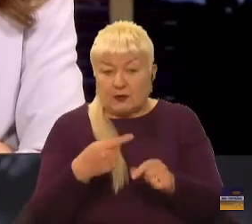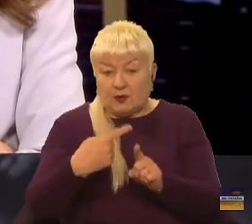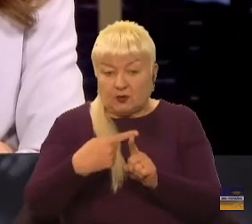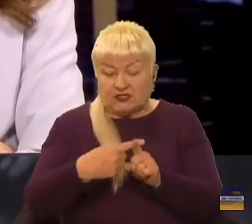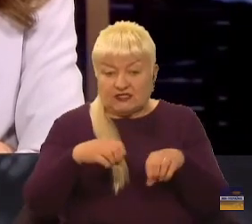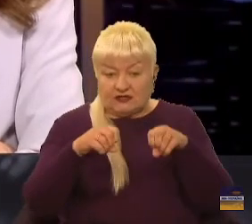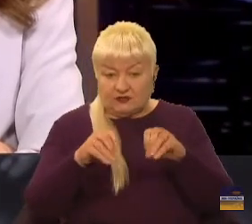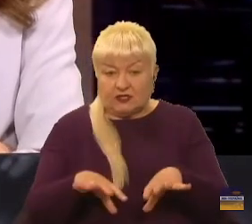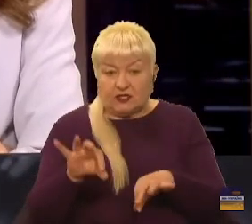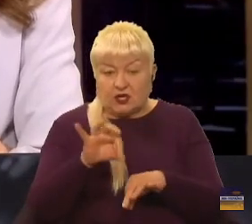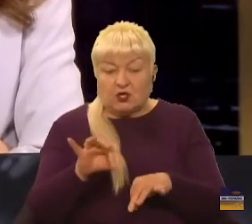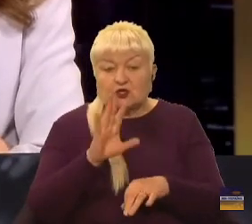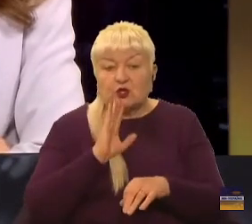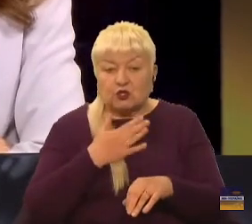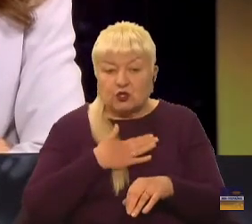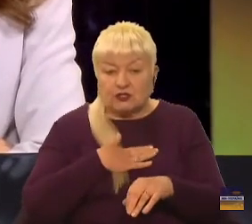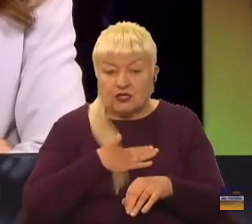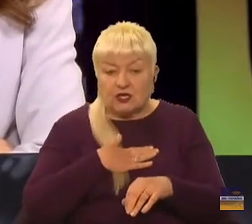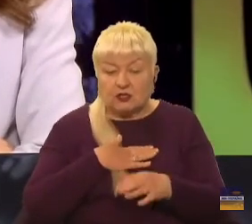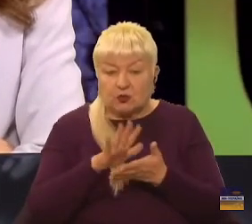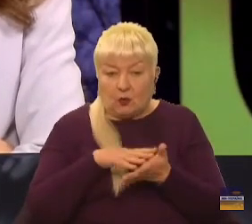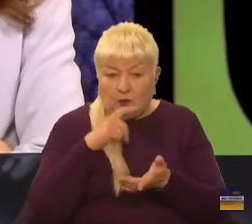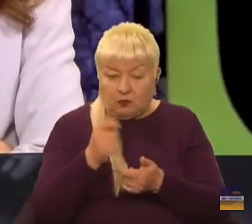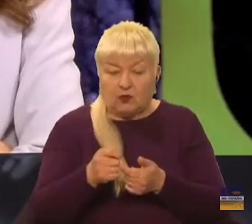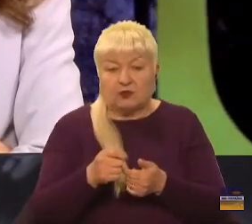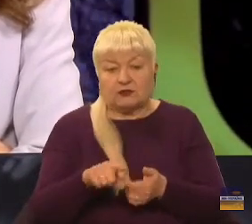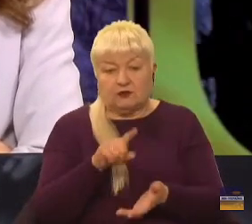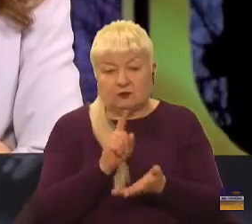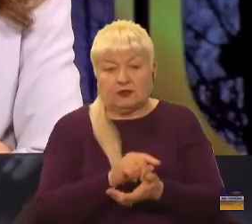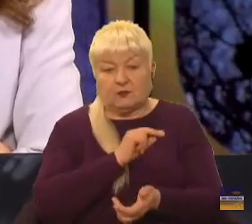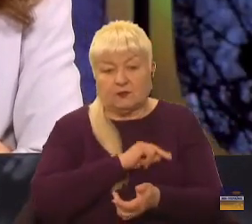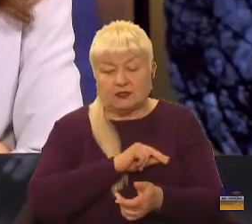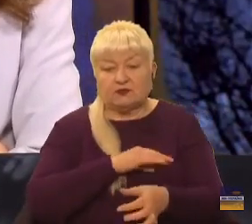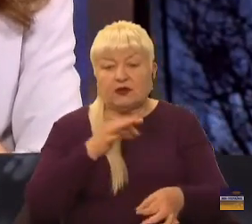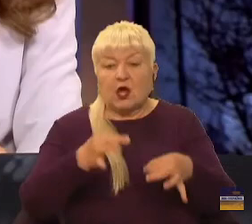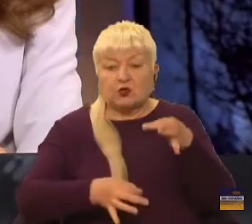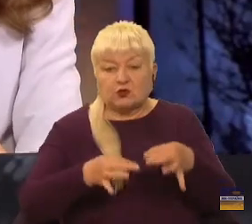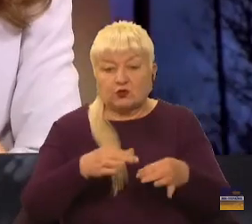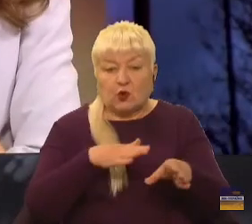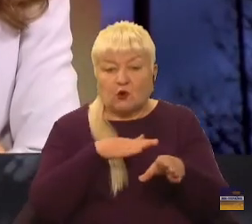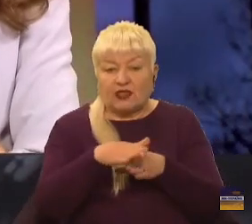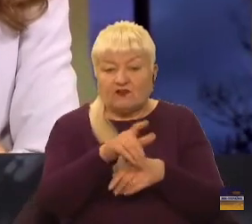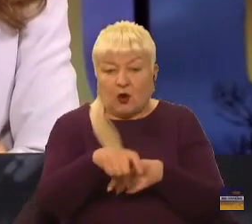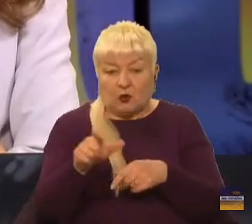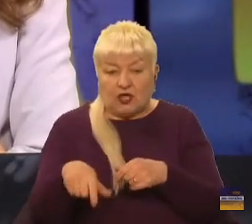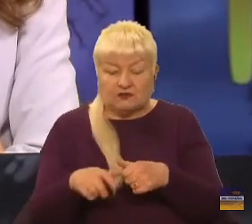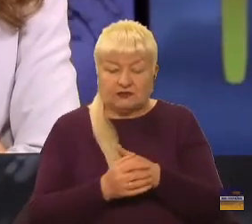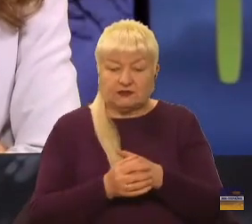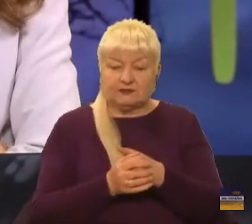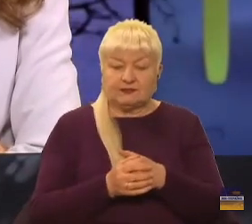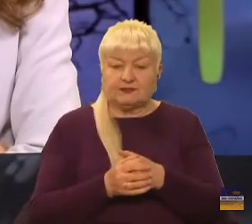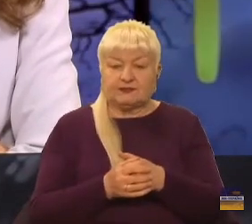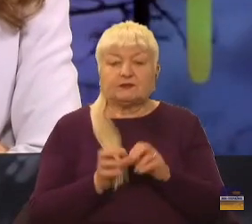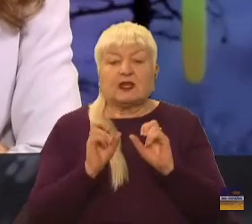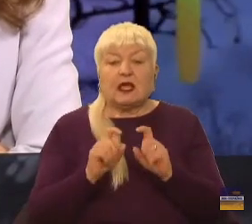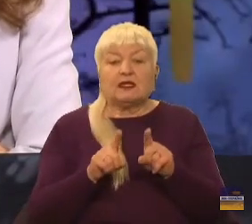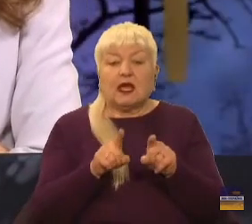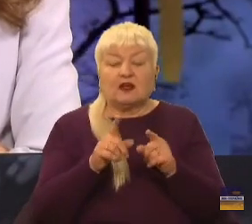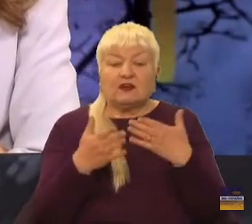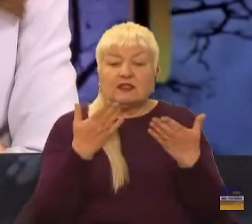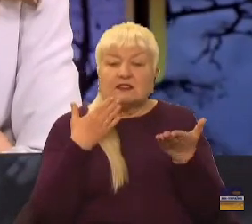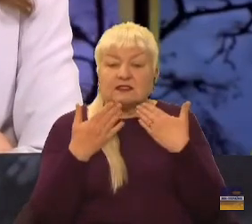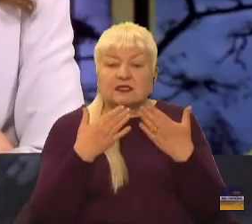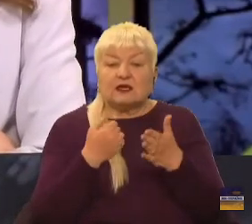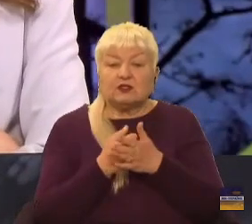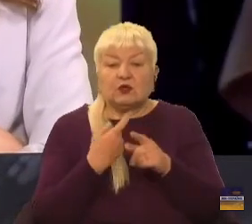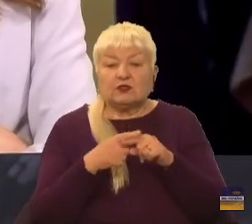рішення щодо нашого позову, мають працювати судові виконавці. Пане Олександре, як ви ставитеся до